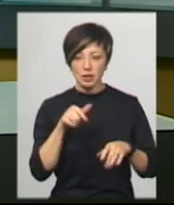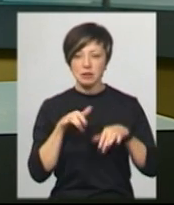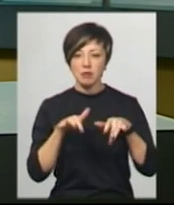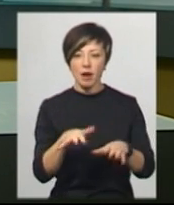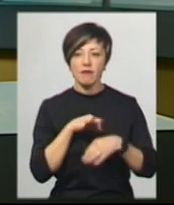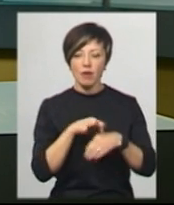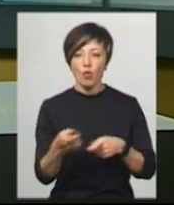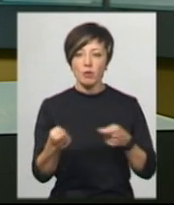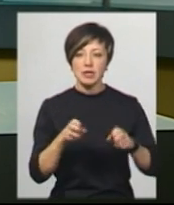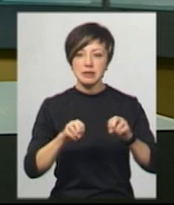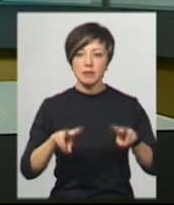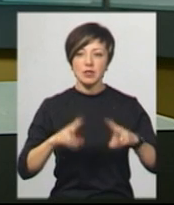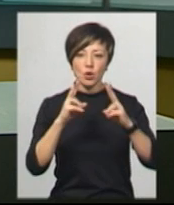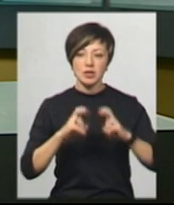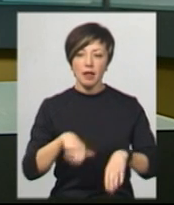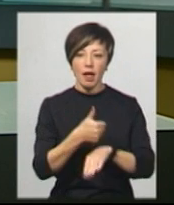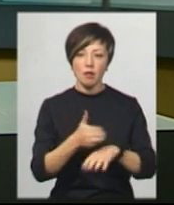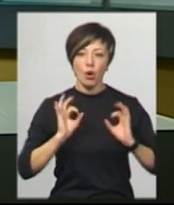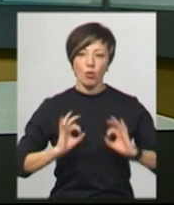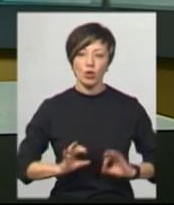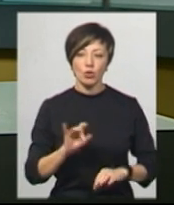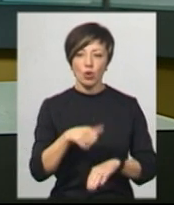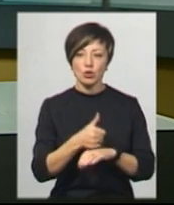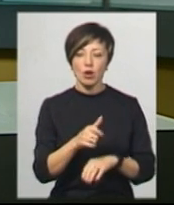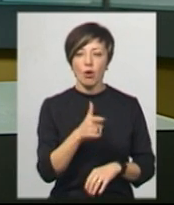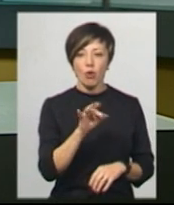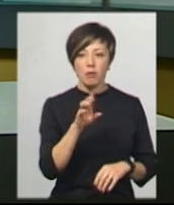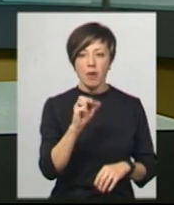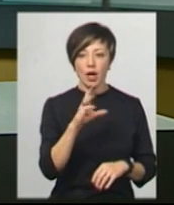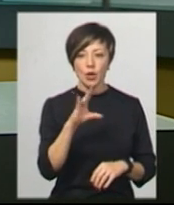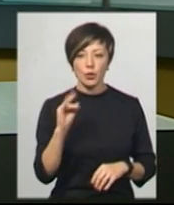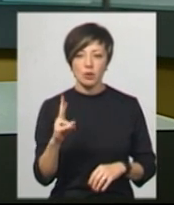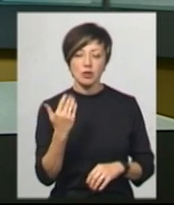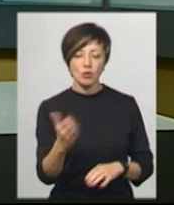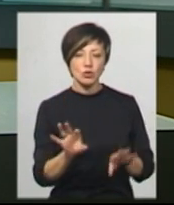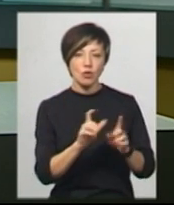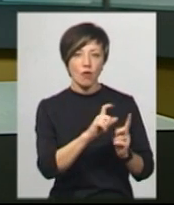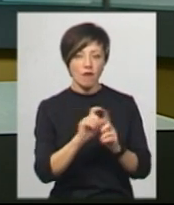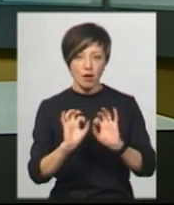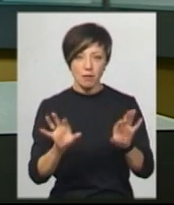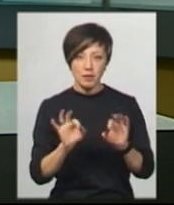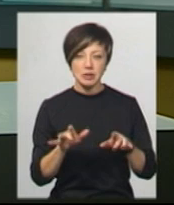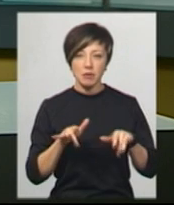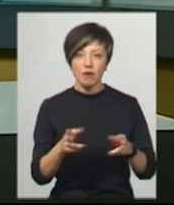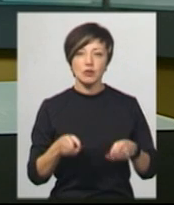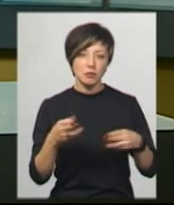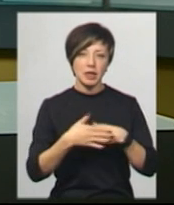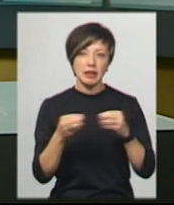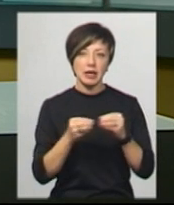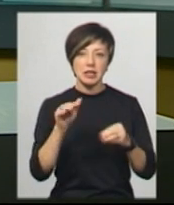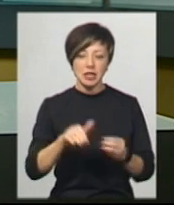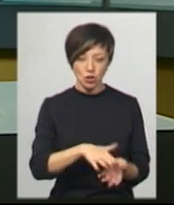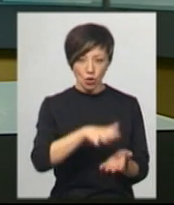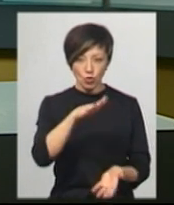управління спецрозслідувань Генпрокуратури, яке очолює Сергій Горбатюк. За його словами, у справі про злочини близько 10 тисяч